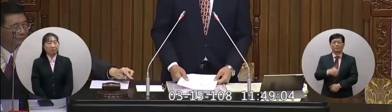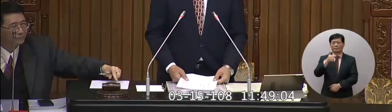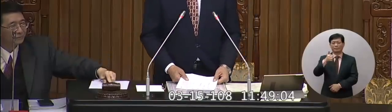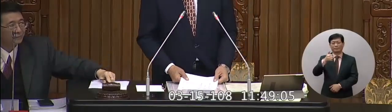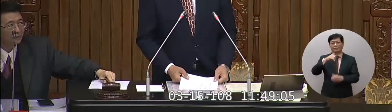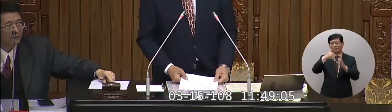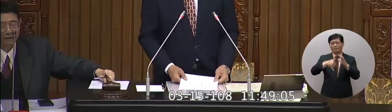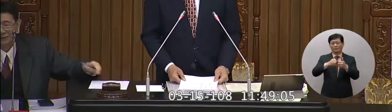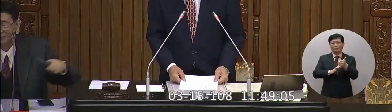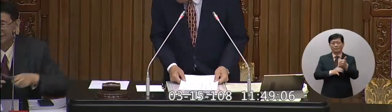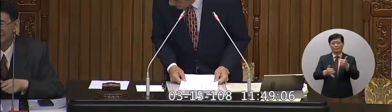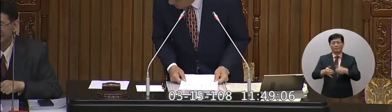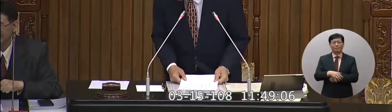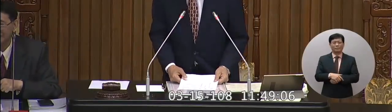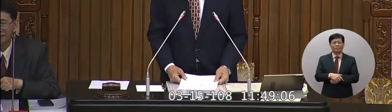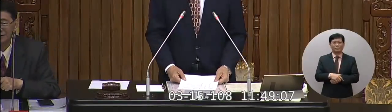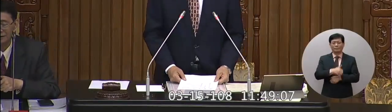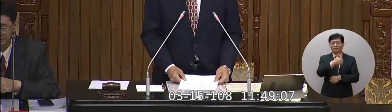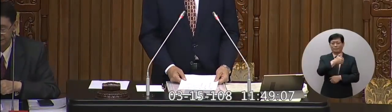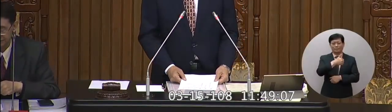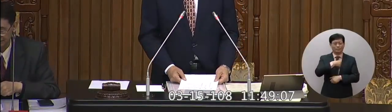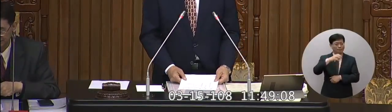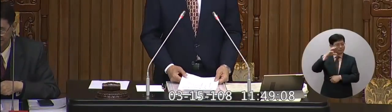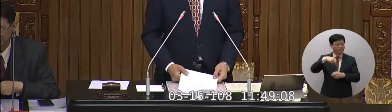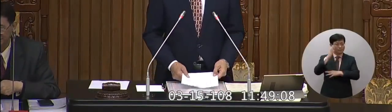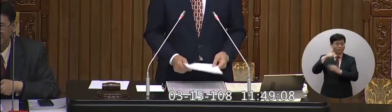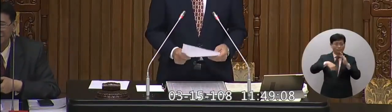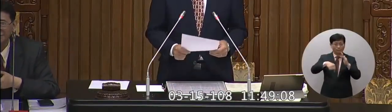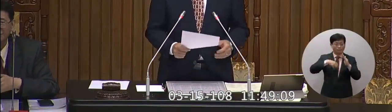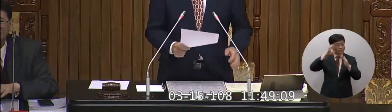謝謝沈委員謝謝行政院蘇院長